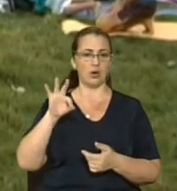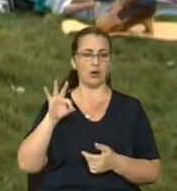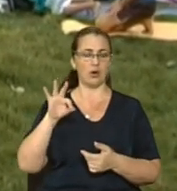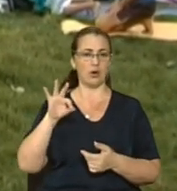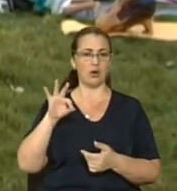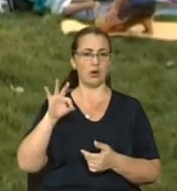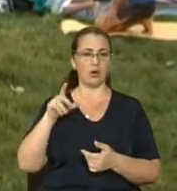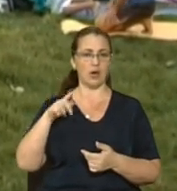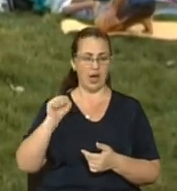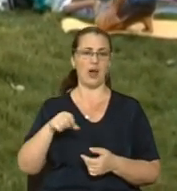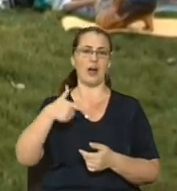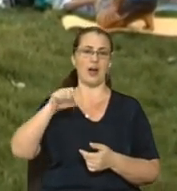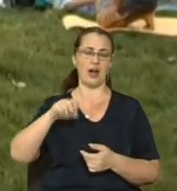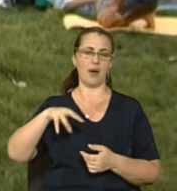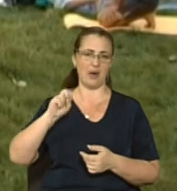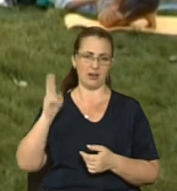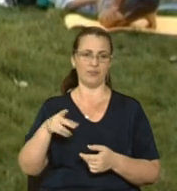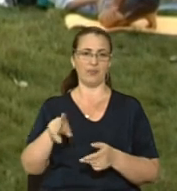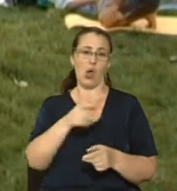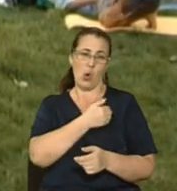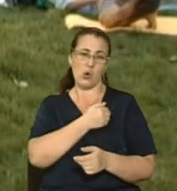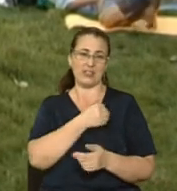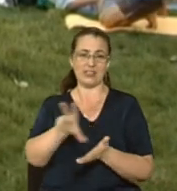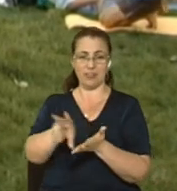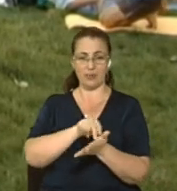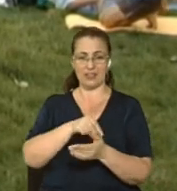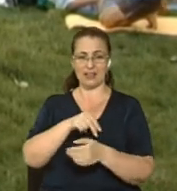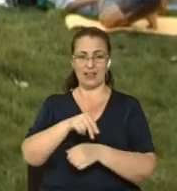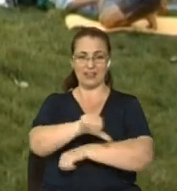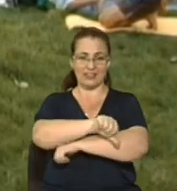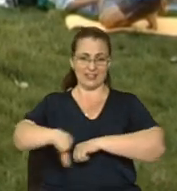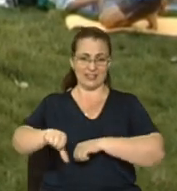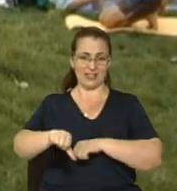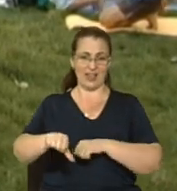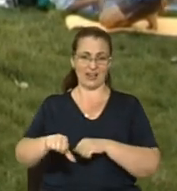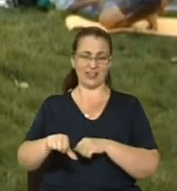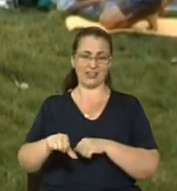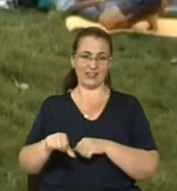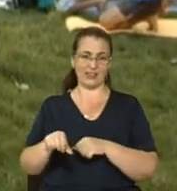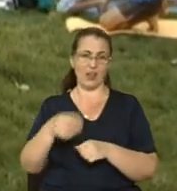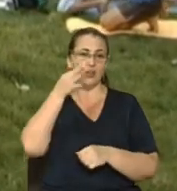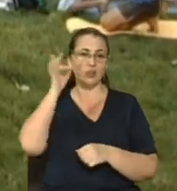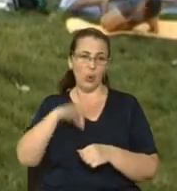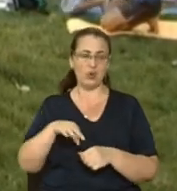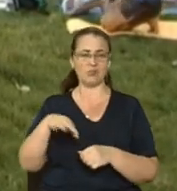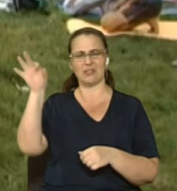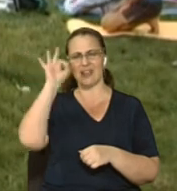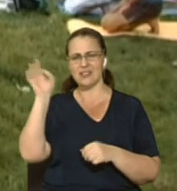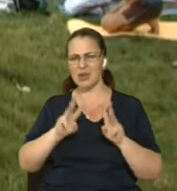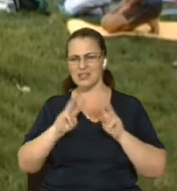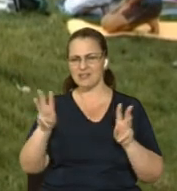Працювали, хотілося перейняти західний досвід і шукали інформацію по різних сайтах. Німецьких,